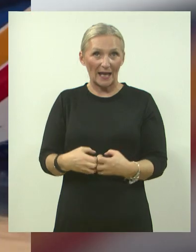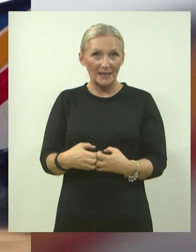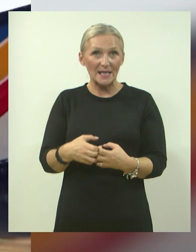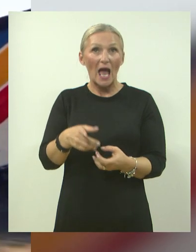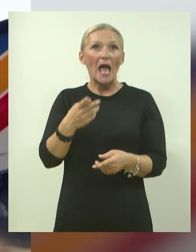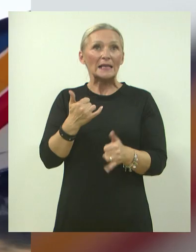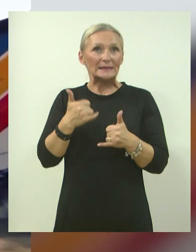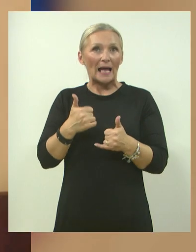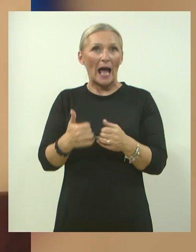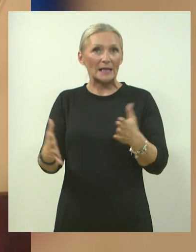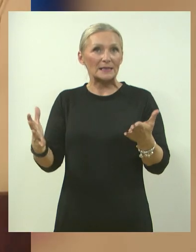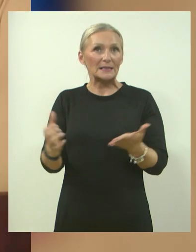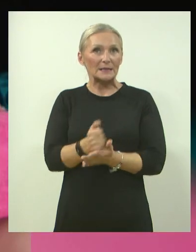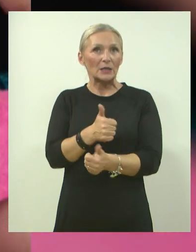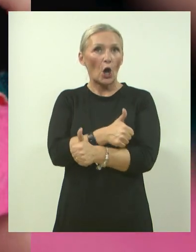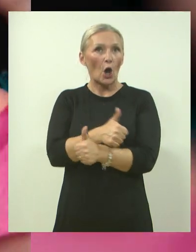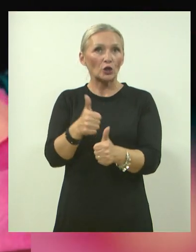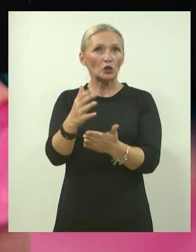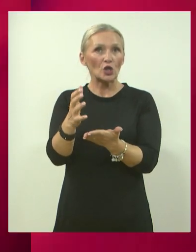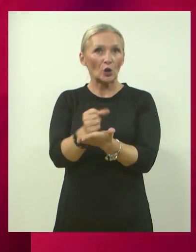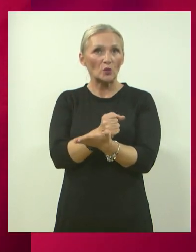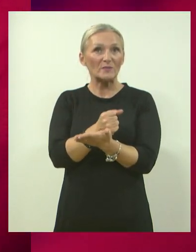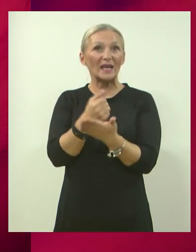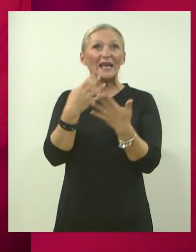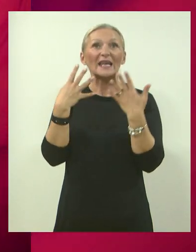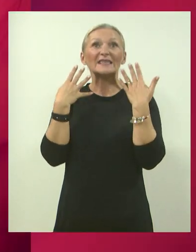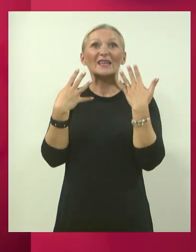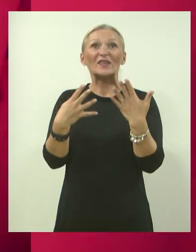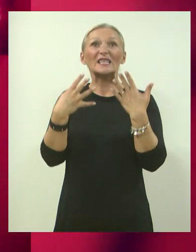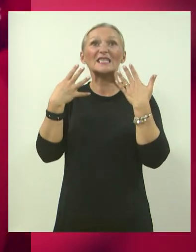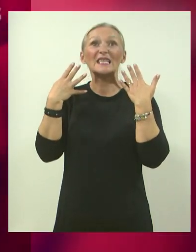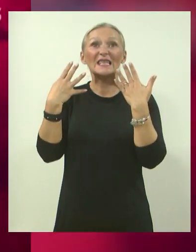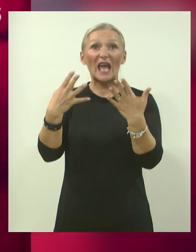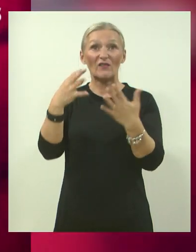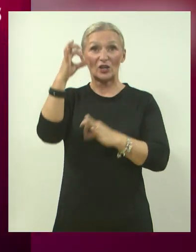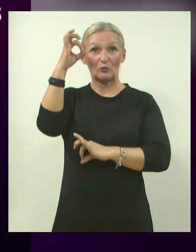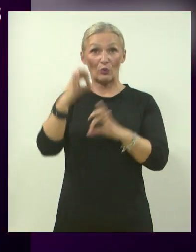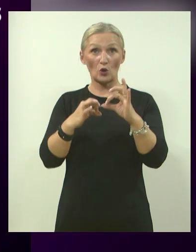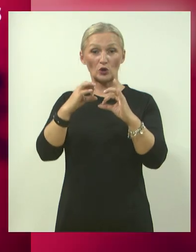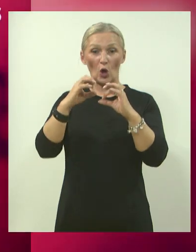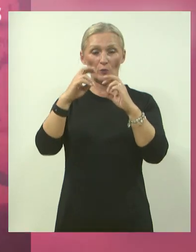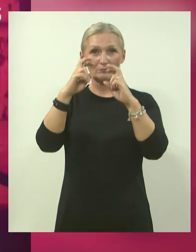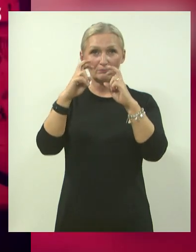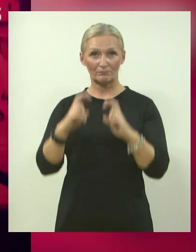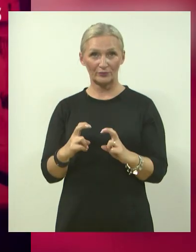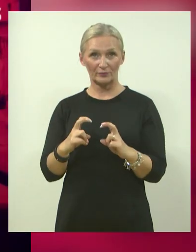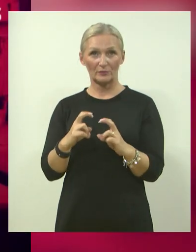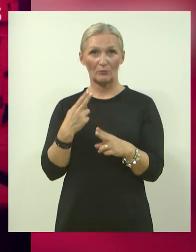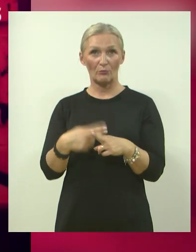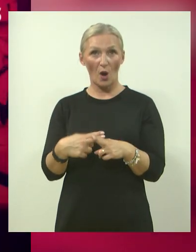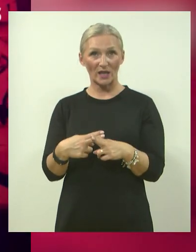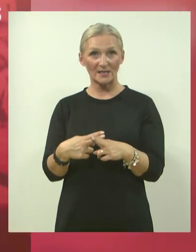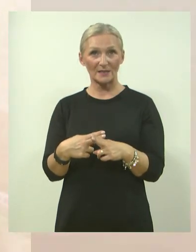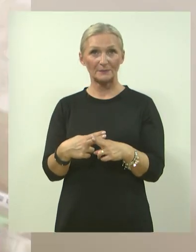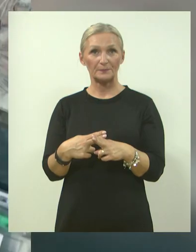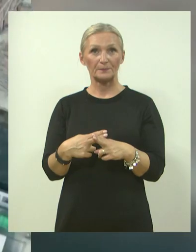postigli jedan fantastičan uspjeh jer je 99% bolesti iskorjenjeno. Dakle, retranci